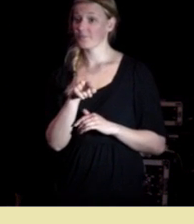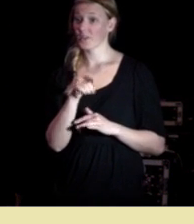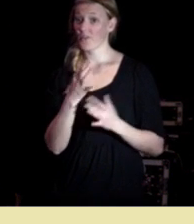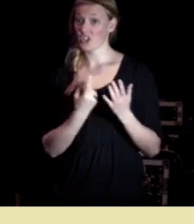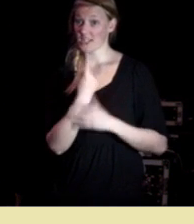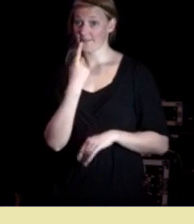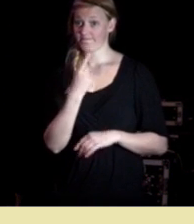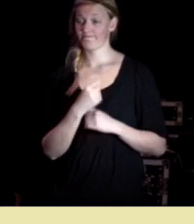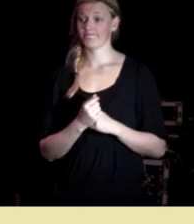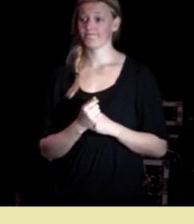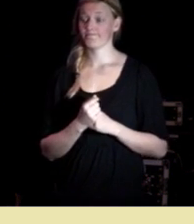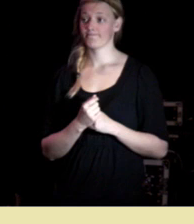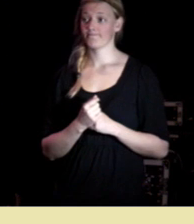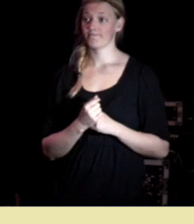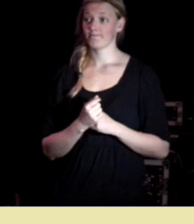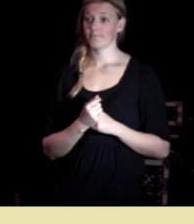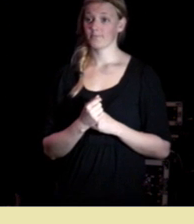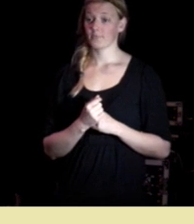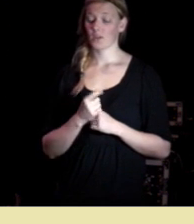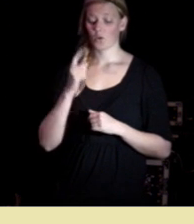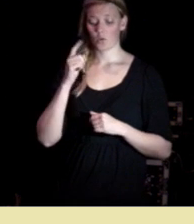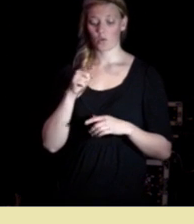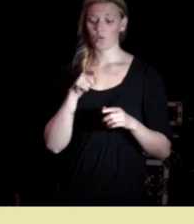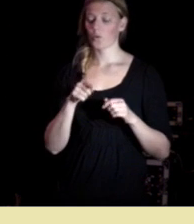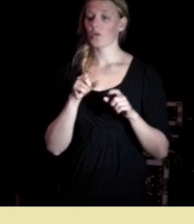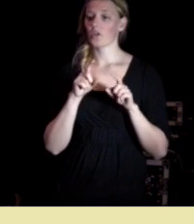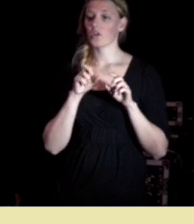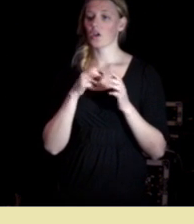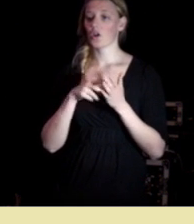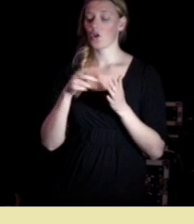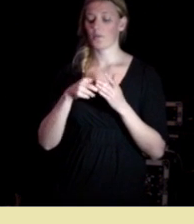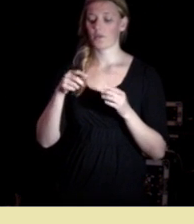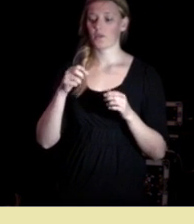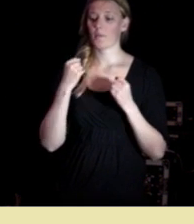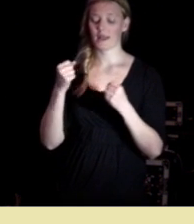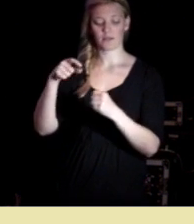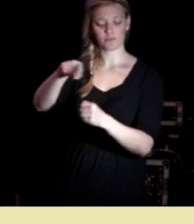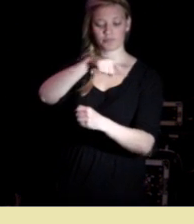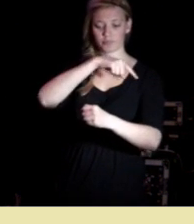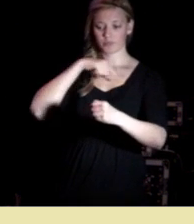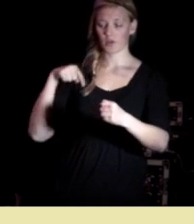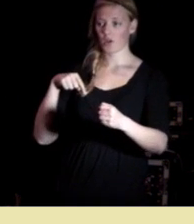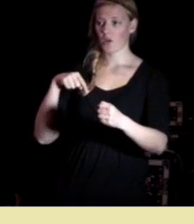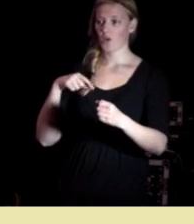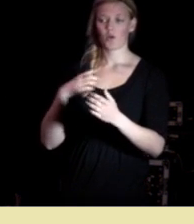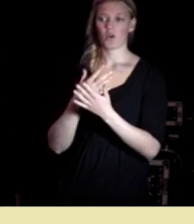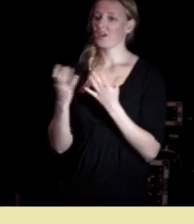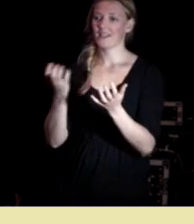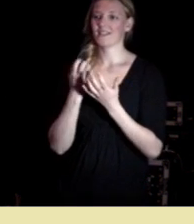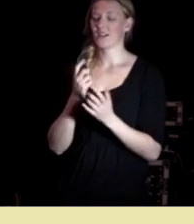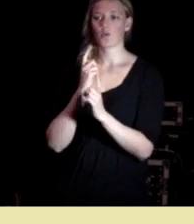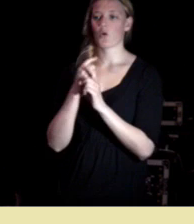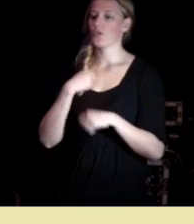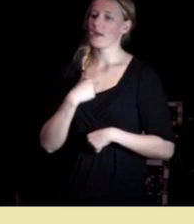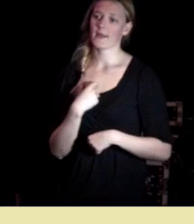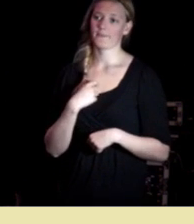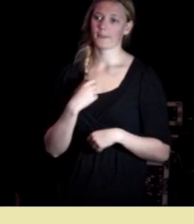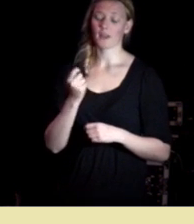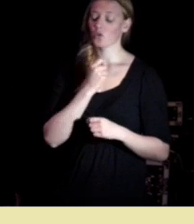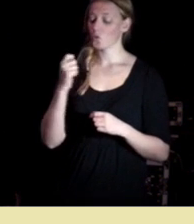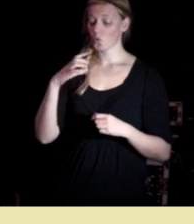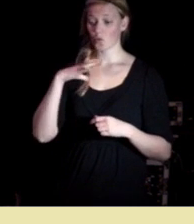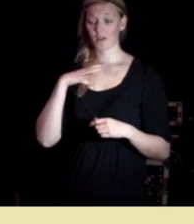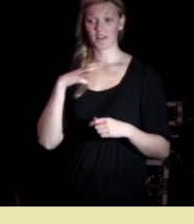hadde skjedd da mest sannsynlig hadde hun løpt rundt bilen og løpt videre hun hadde nett noen interesse av å møte meg for kanskje er det noen kvinner som